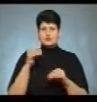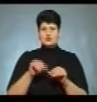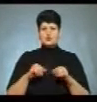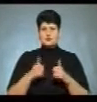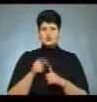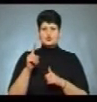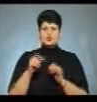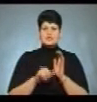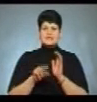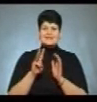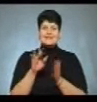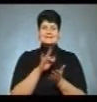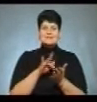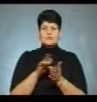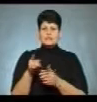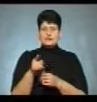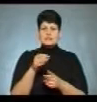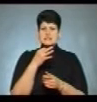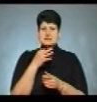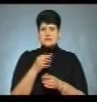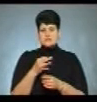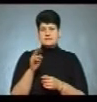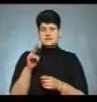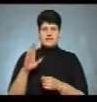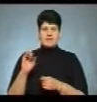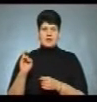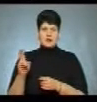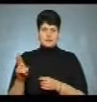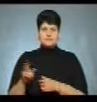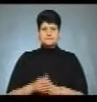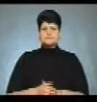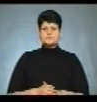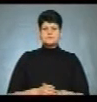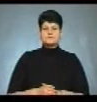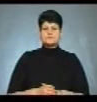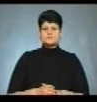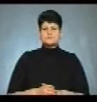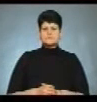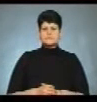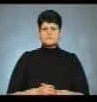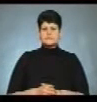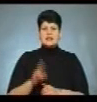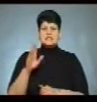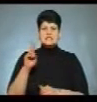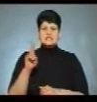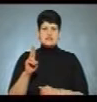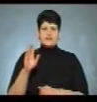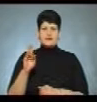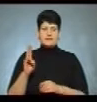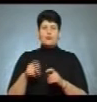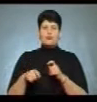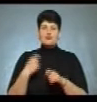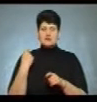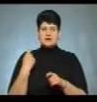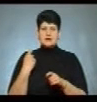центром в Тернополі, повідомив прес-секретар ЦВК Константин Хівренко. ОВК порушила вимоги виборчого закону